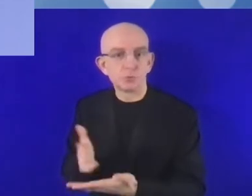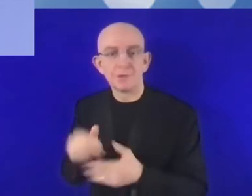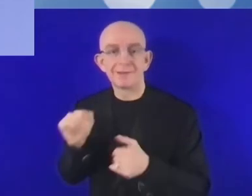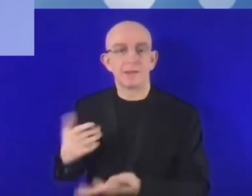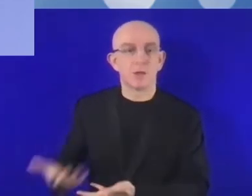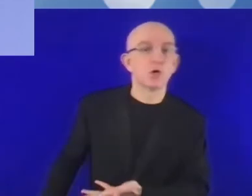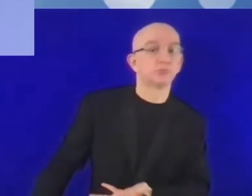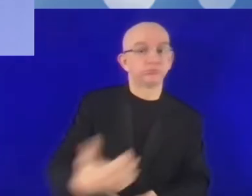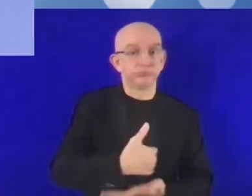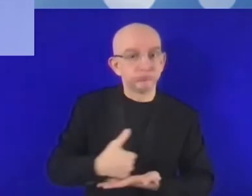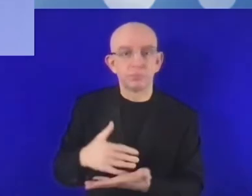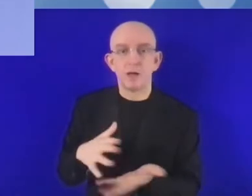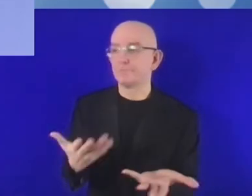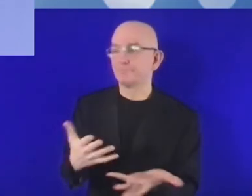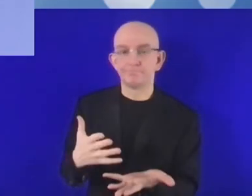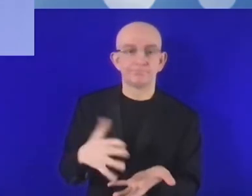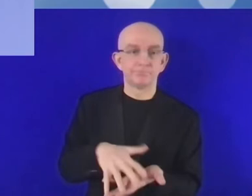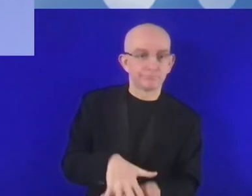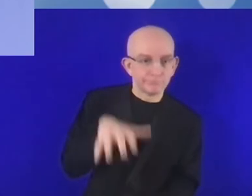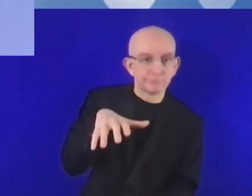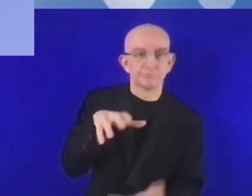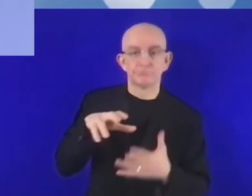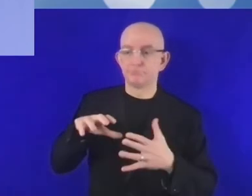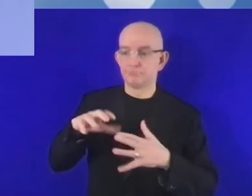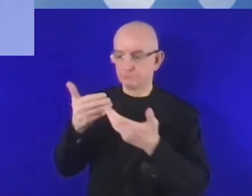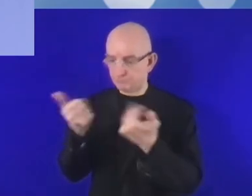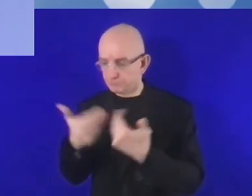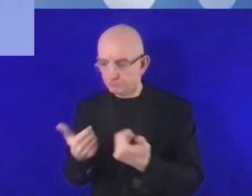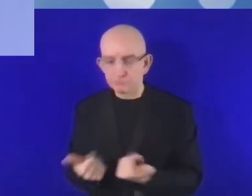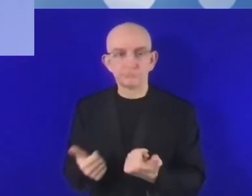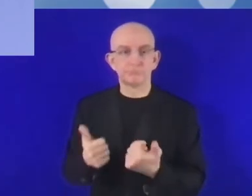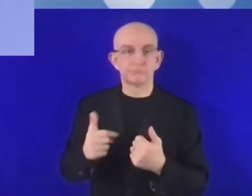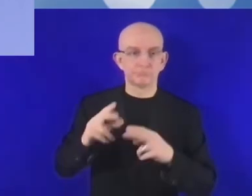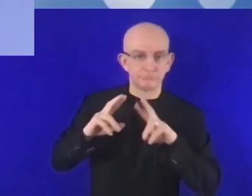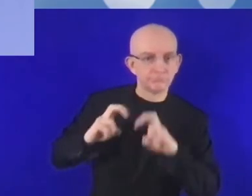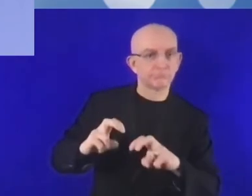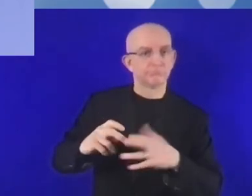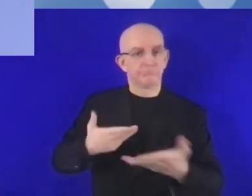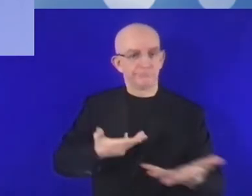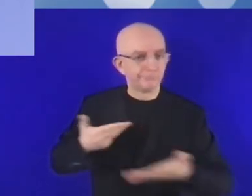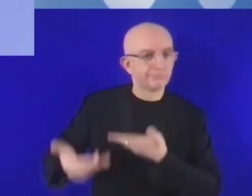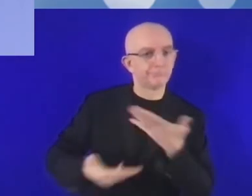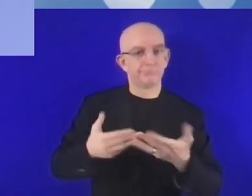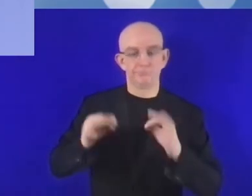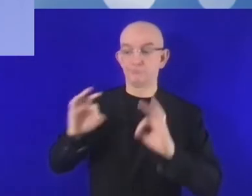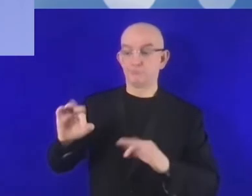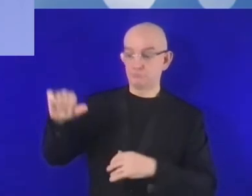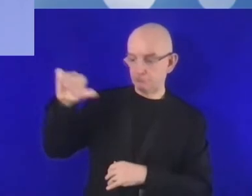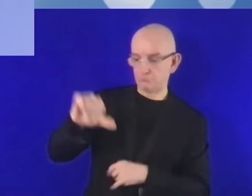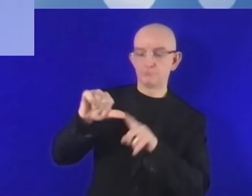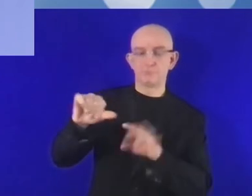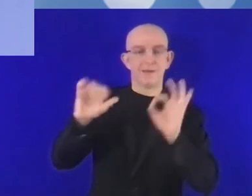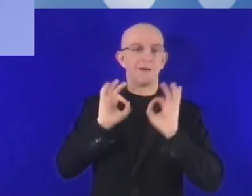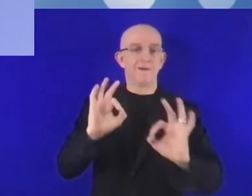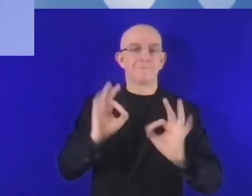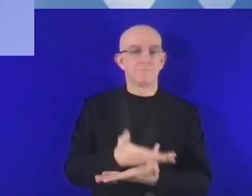przetwarzać z korzyścią dla całego kraju. Ten proces wymaga jednak współpracy wszystkich stron zainteresowanych. Musi być to